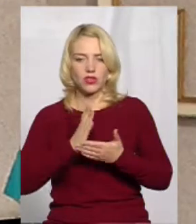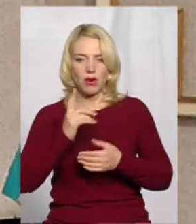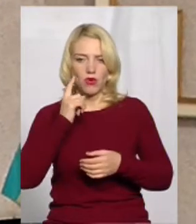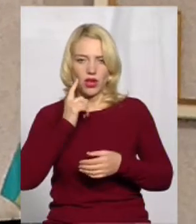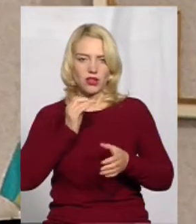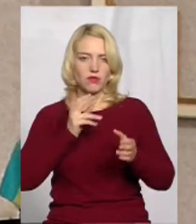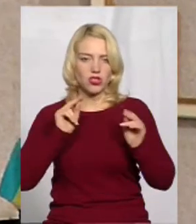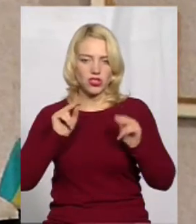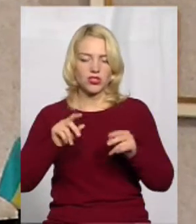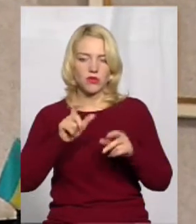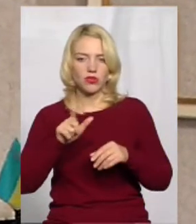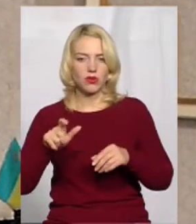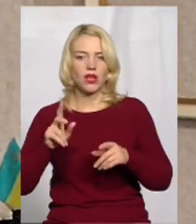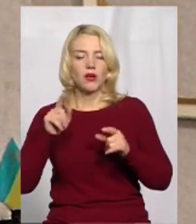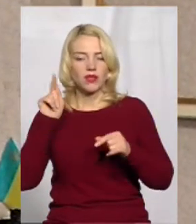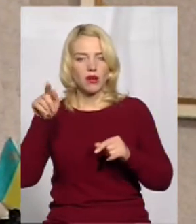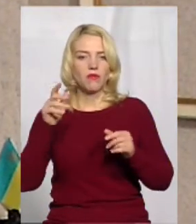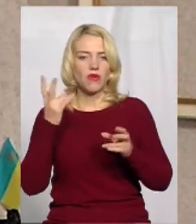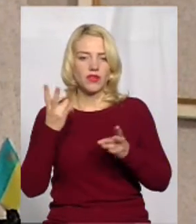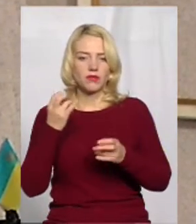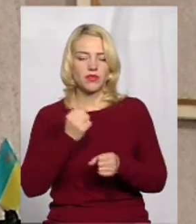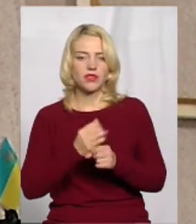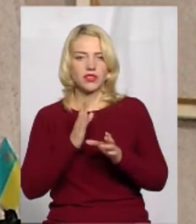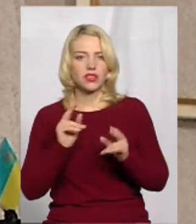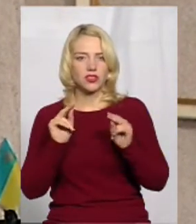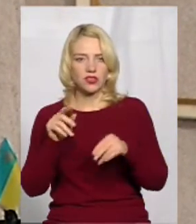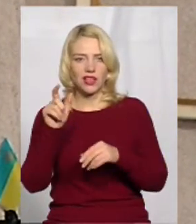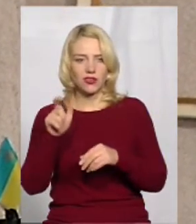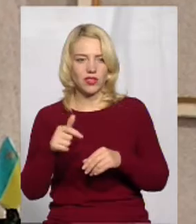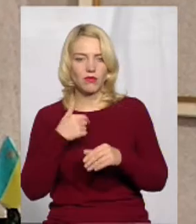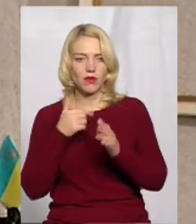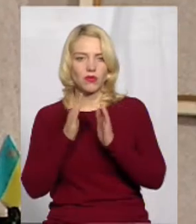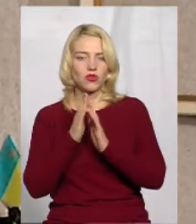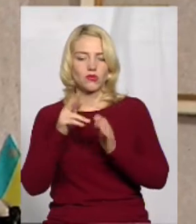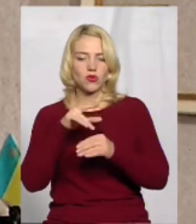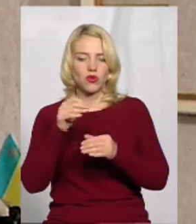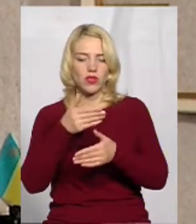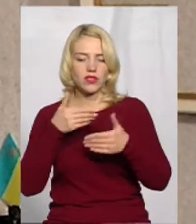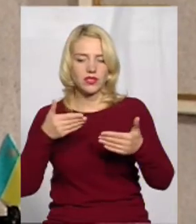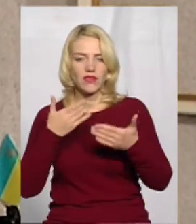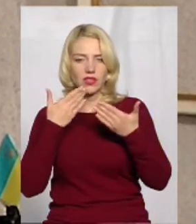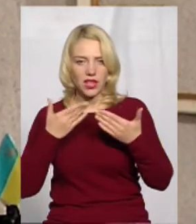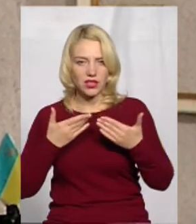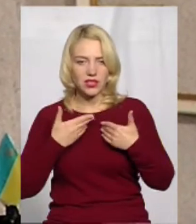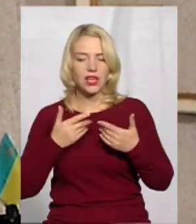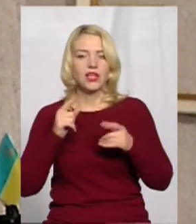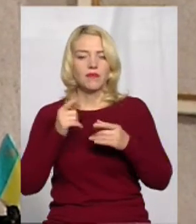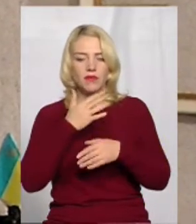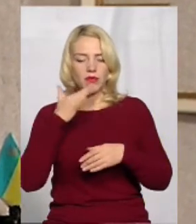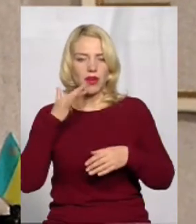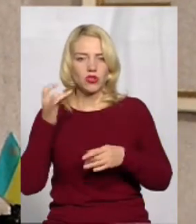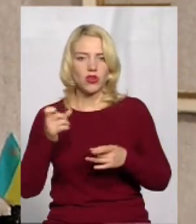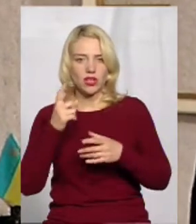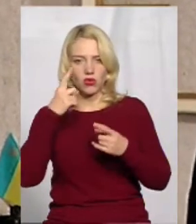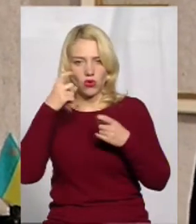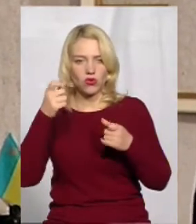має працювати тільки чесна людина, ми просимо до нас звертатися. Ми не одноразово оголошували конкурс на цю